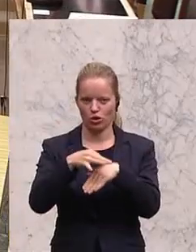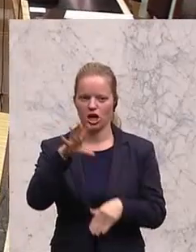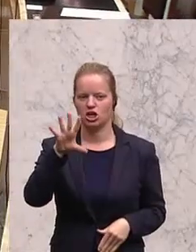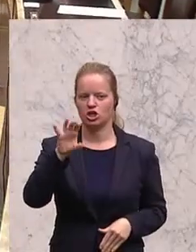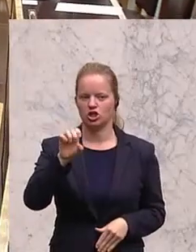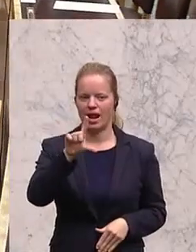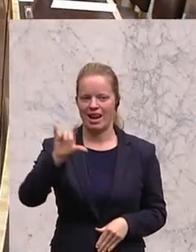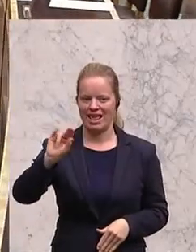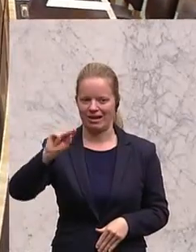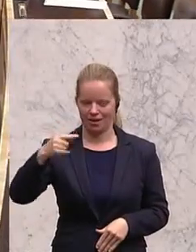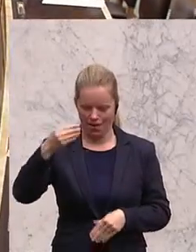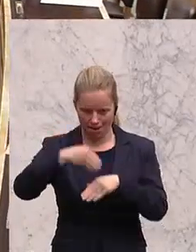Gabriele Tamandl von der ÖVP.